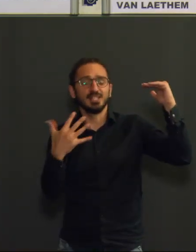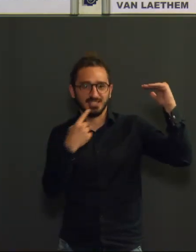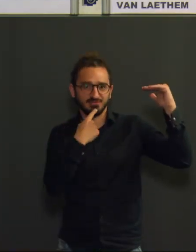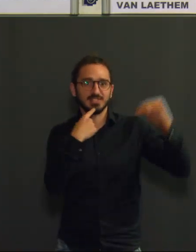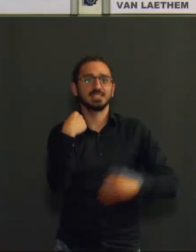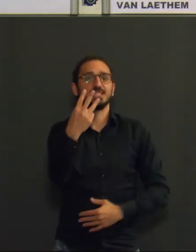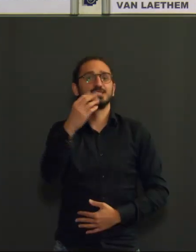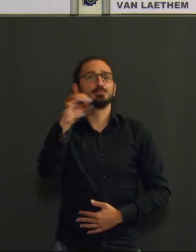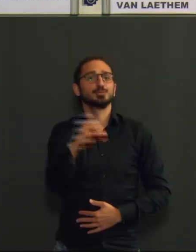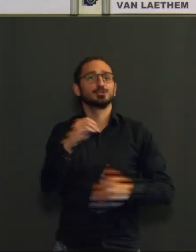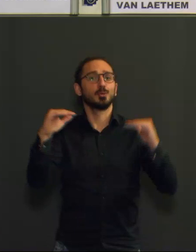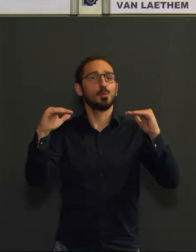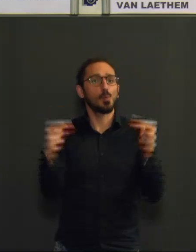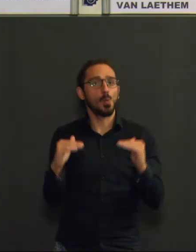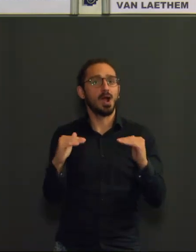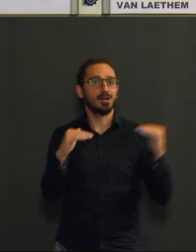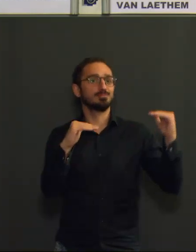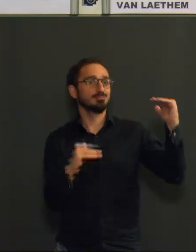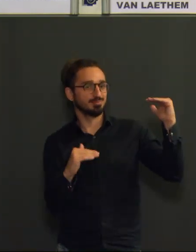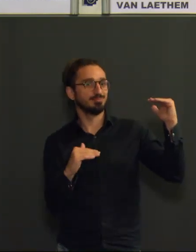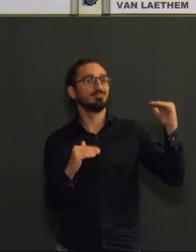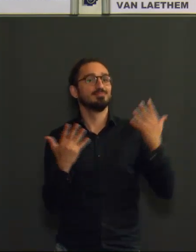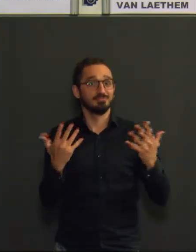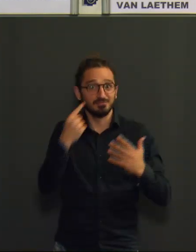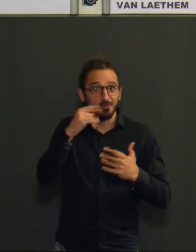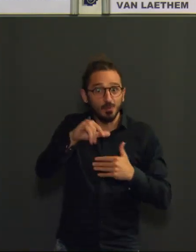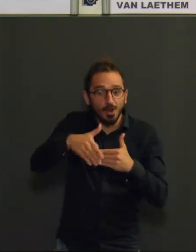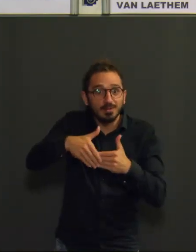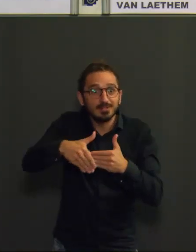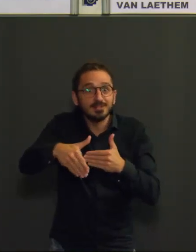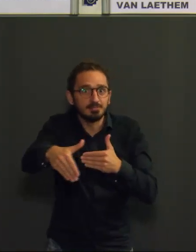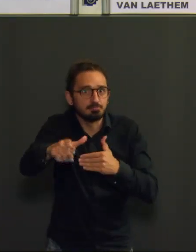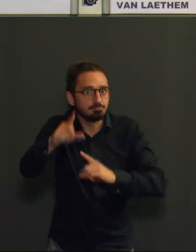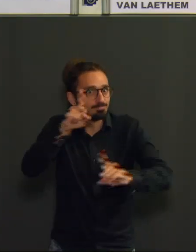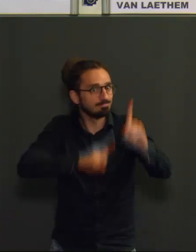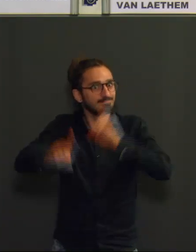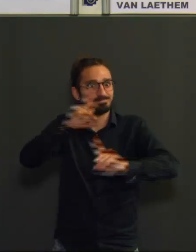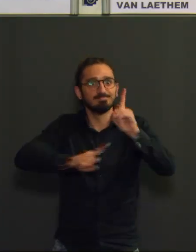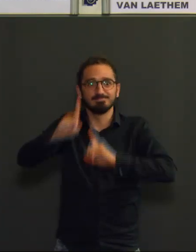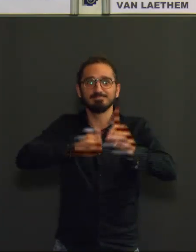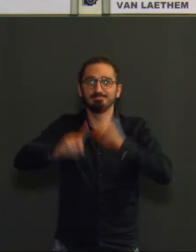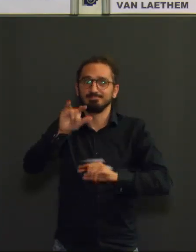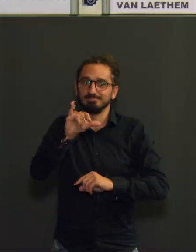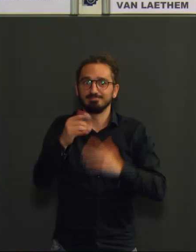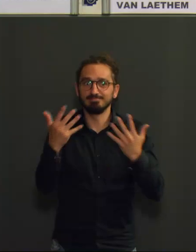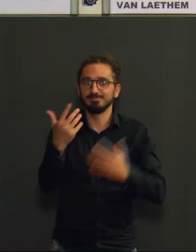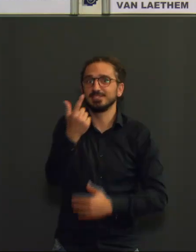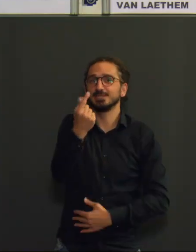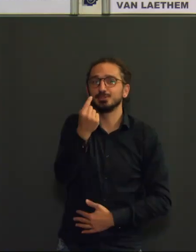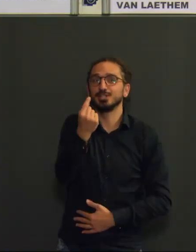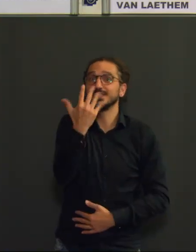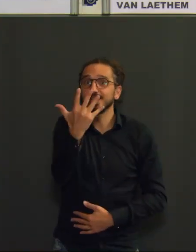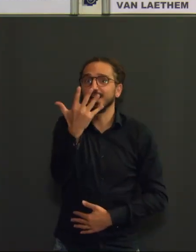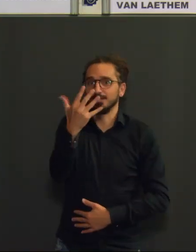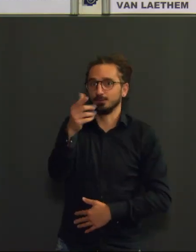dire que si nous continuons dans ce sens-là, on devrait passer sous la barre des 75 nouvelles hospitalisations par jour.